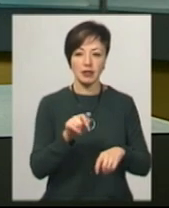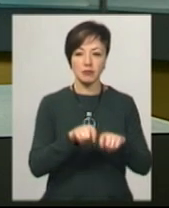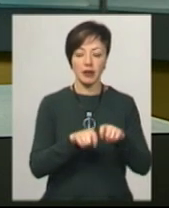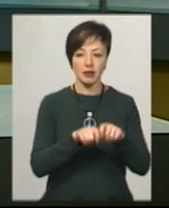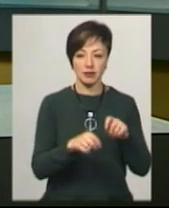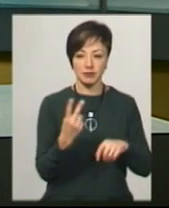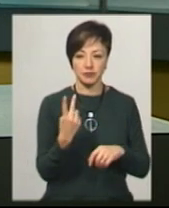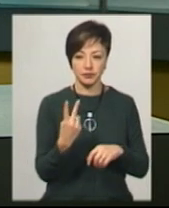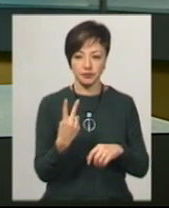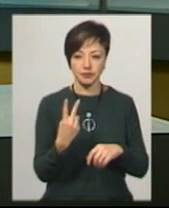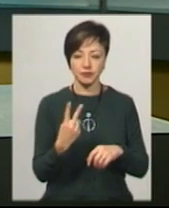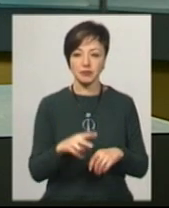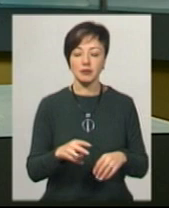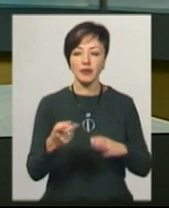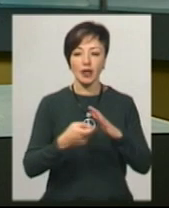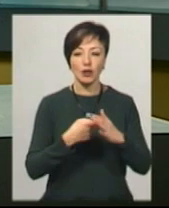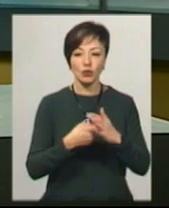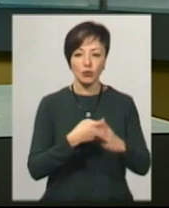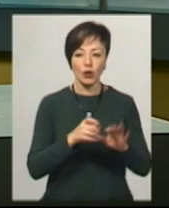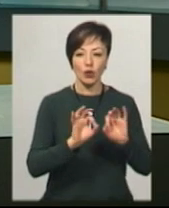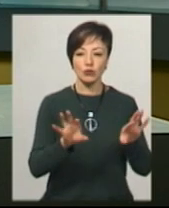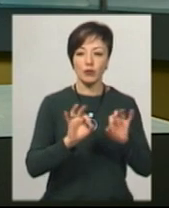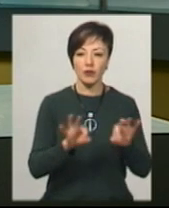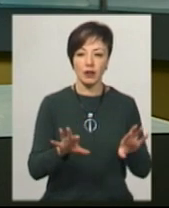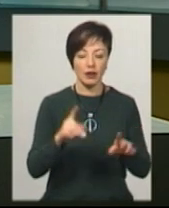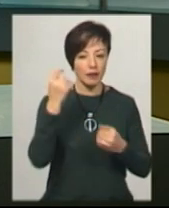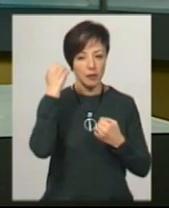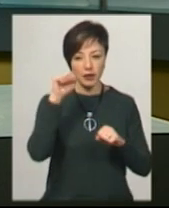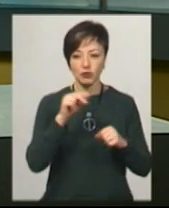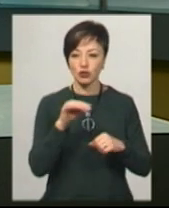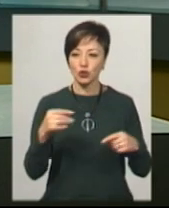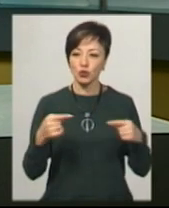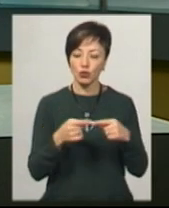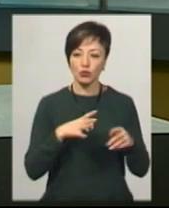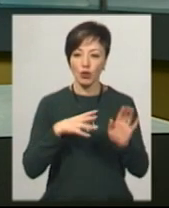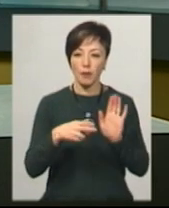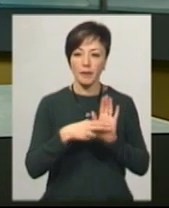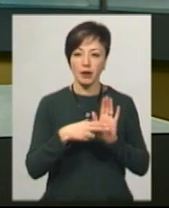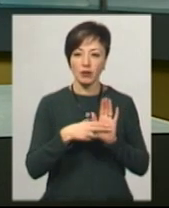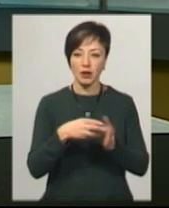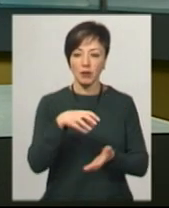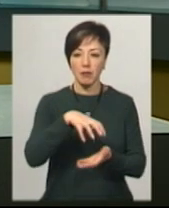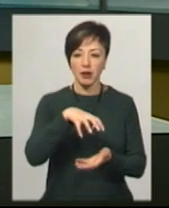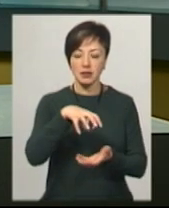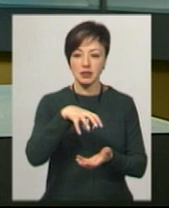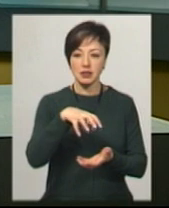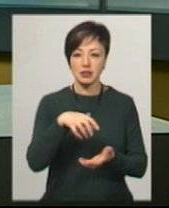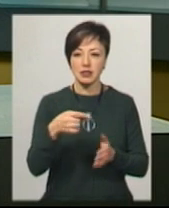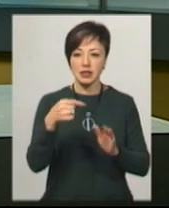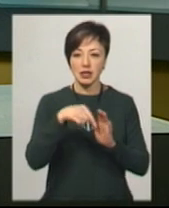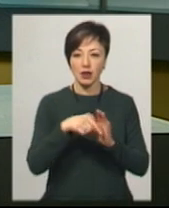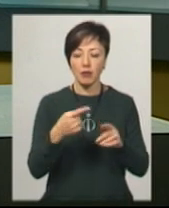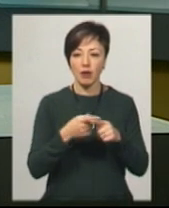Ростислава Китярчука. На допиті Яніна Сопко розповіла, не пам'ятає, чи точно було маркування на банці із зразками органів